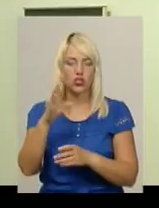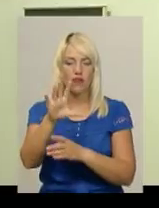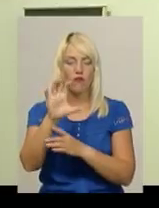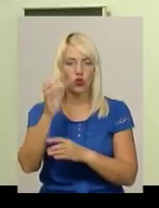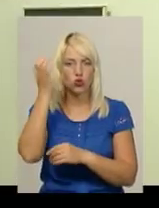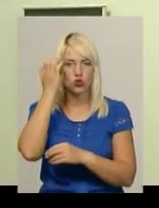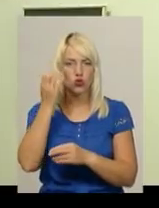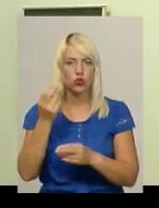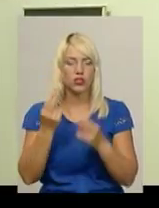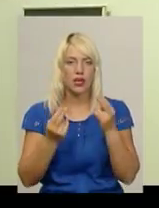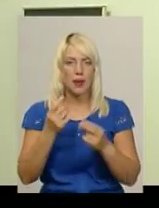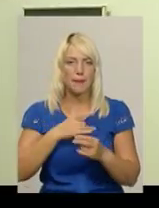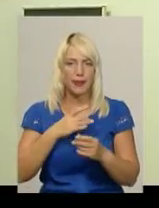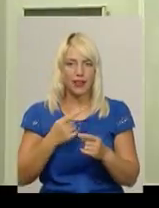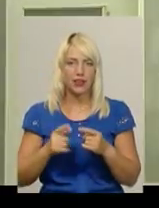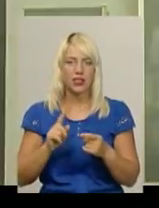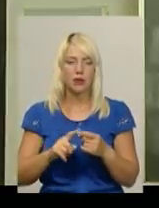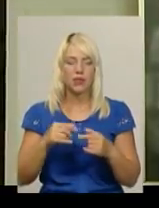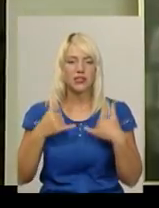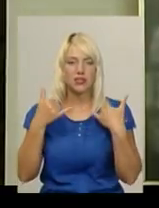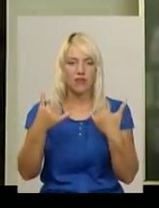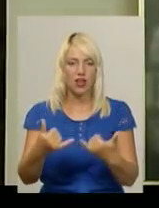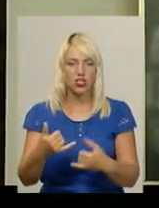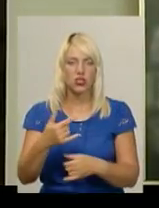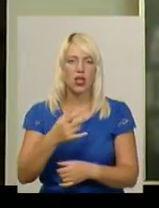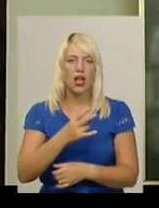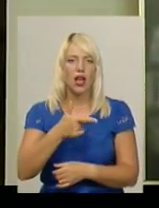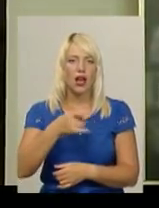світлини присвячені литовському фотографу Косаковському.